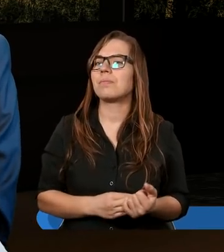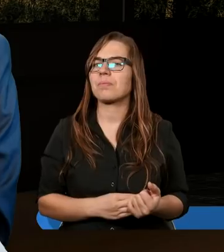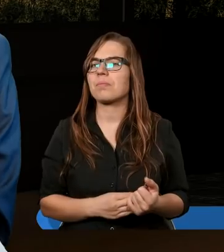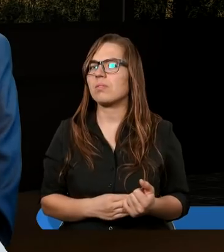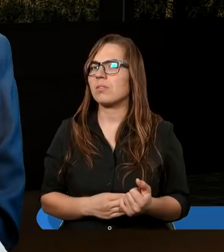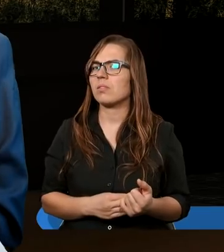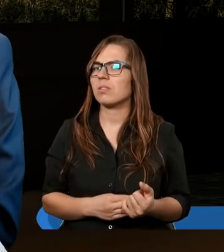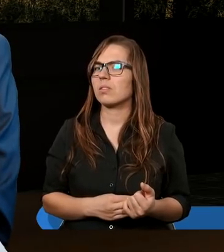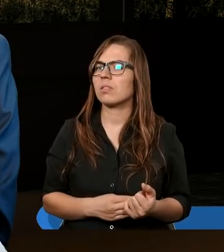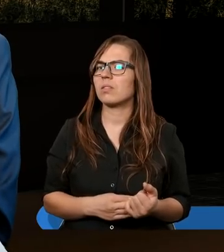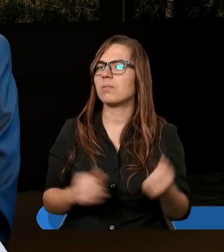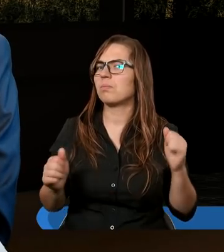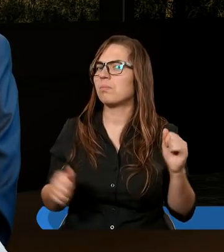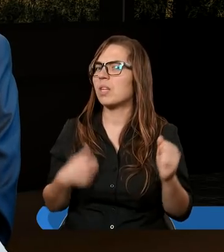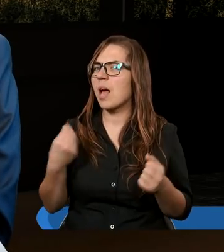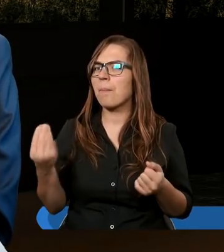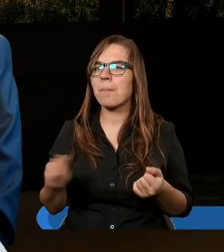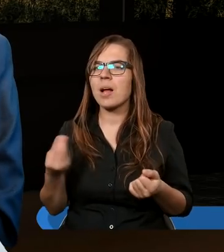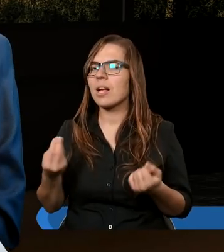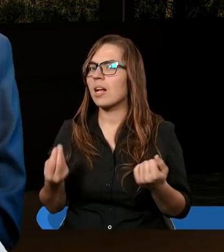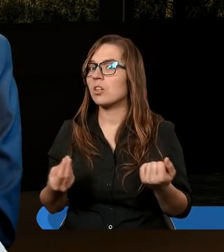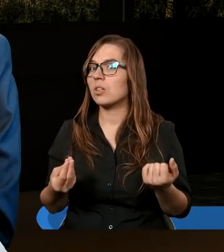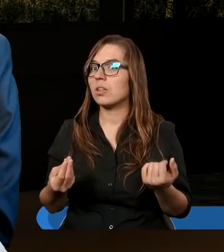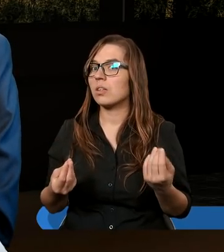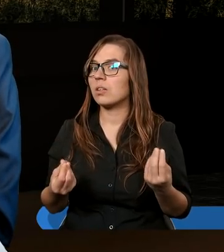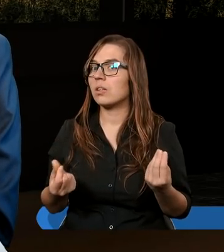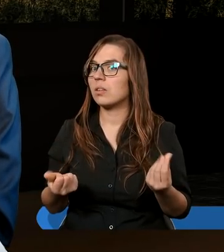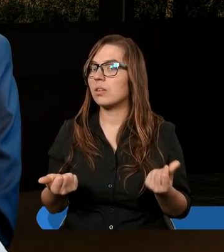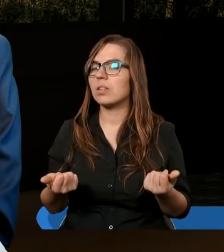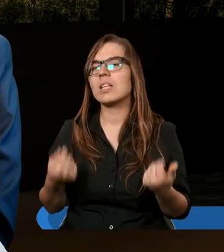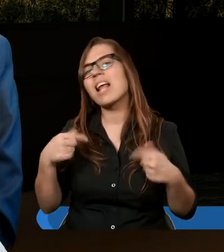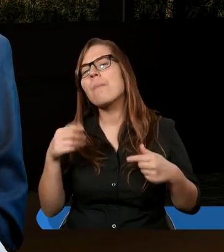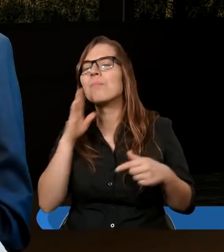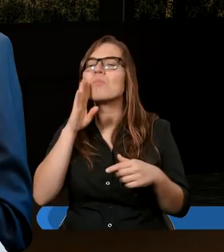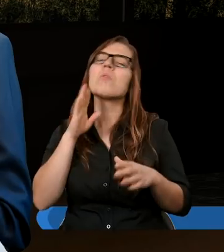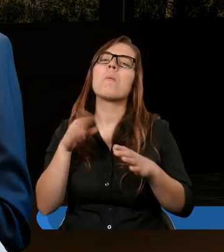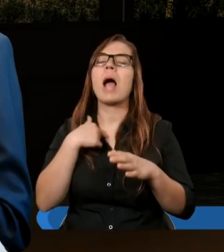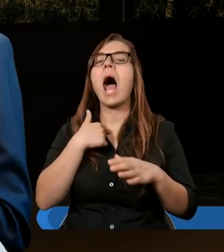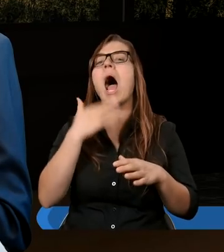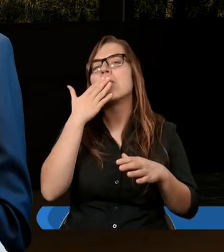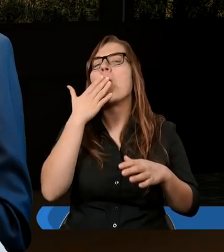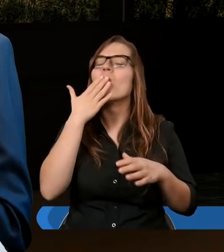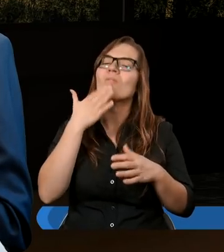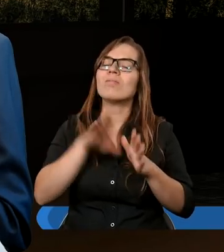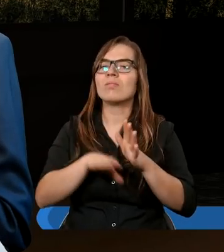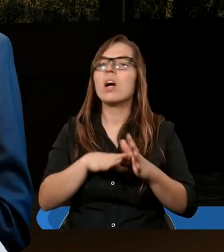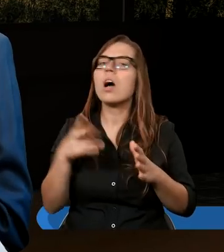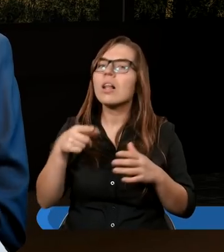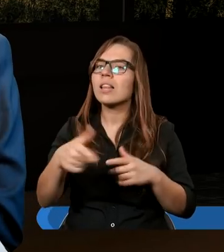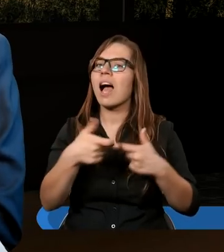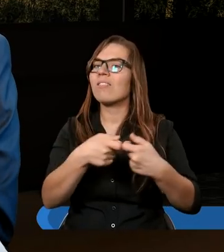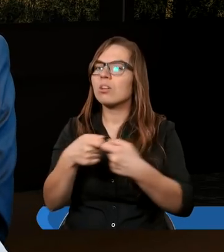I żeby jeszcze być, nie być gołosłowny, to ta wspólnota